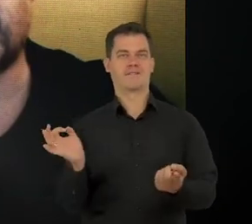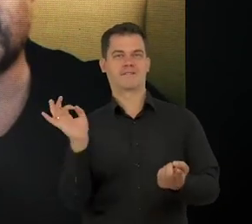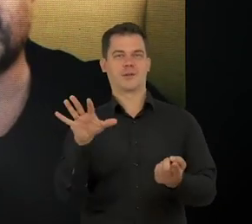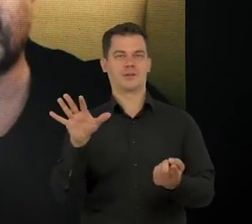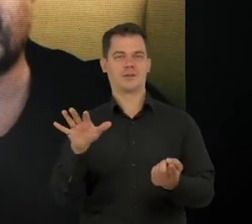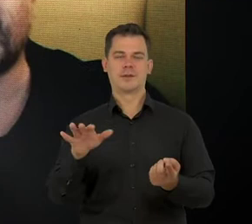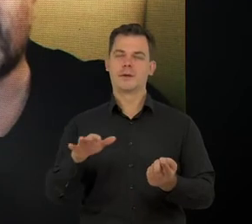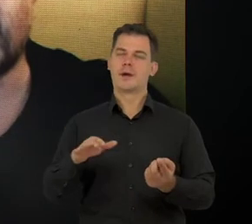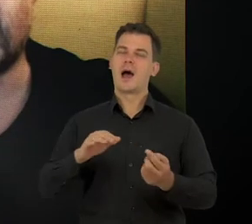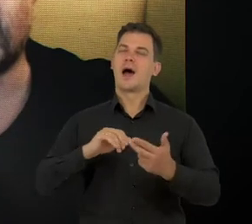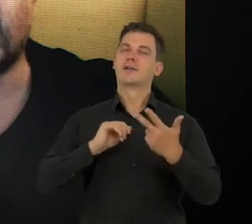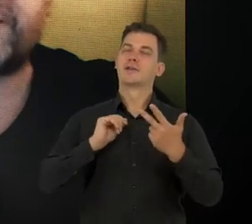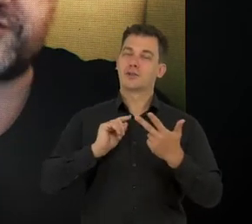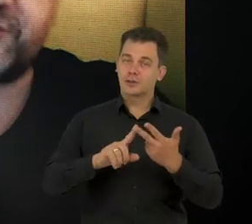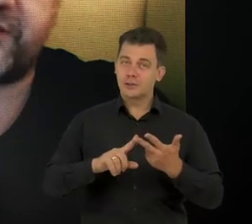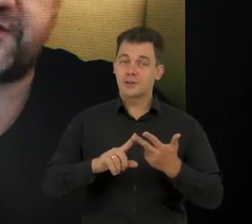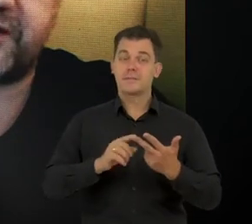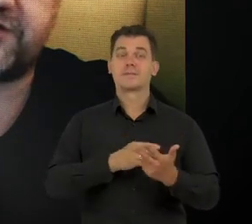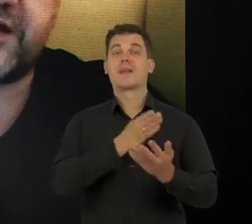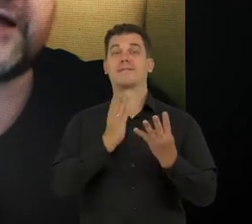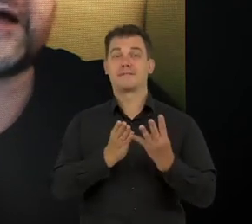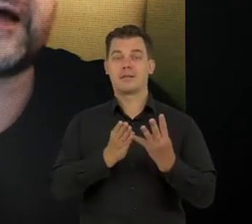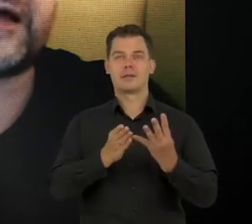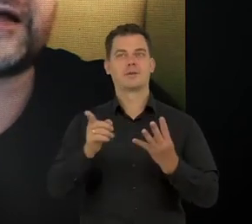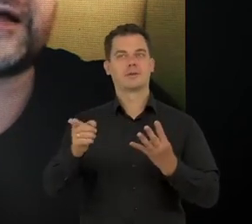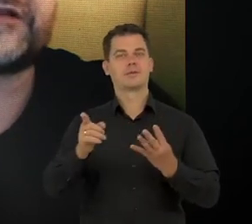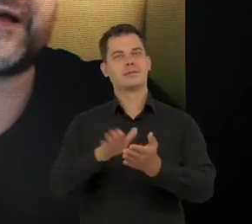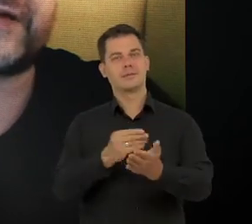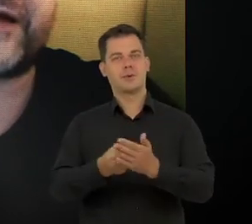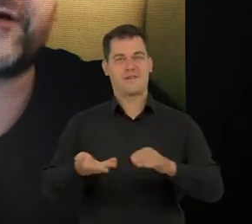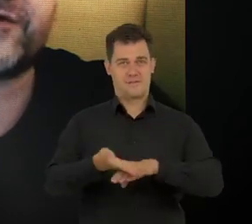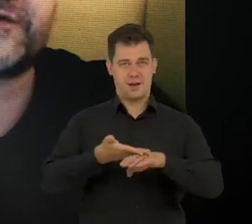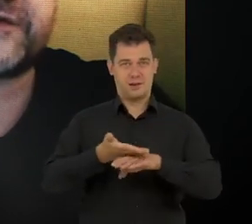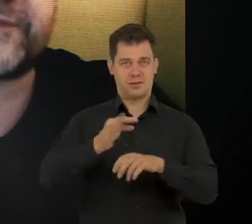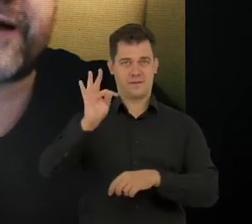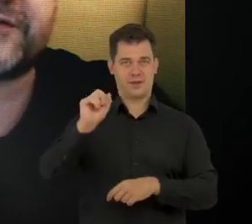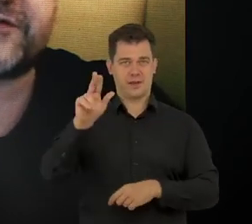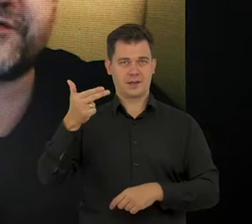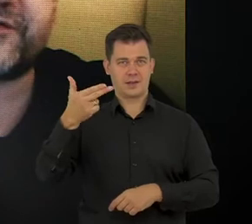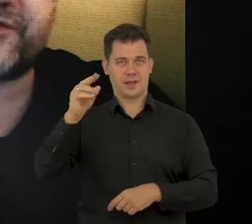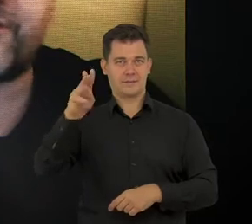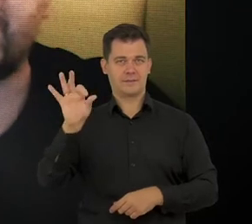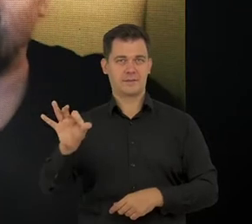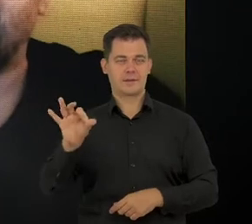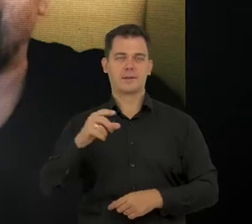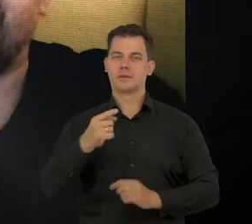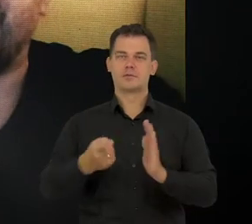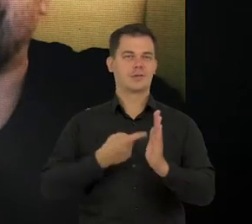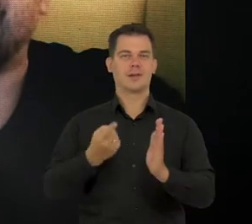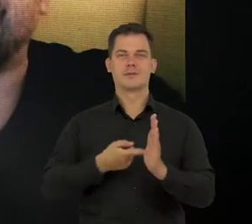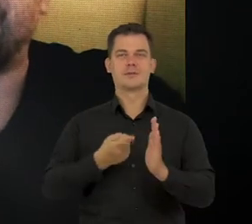drugie źródło. No i trzecie źródło jest takie, że takie fake newsy bardzo często są